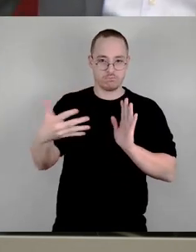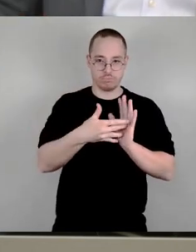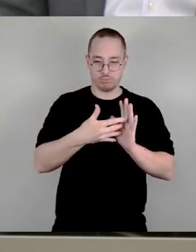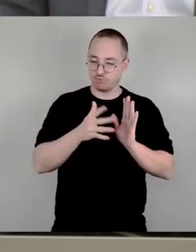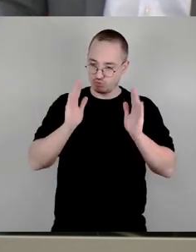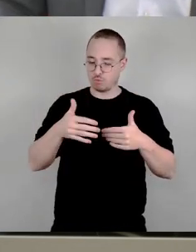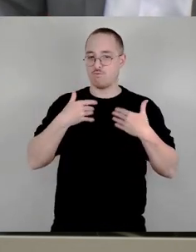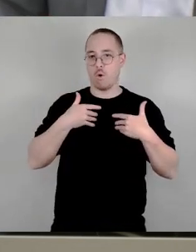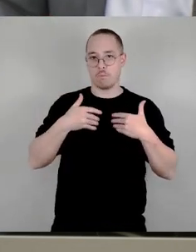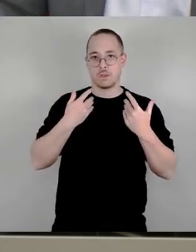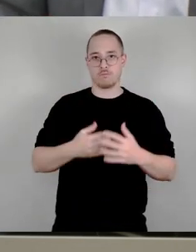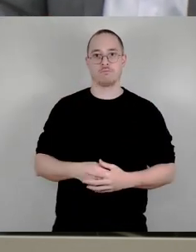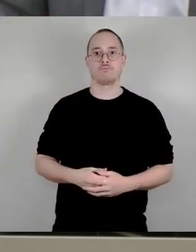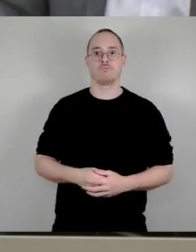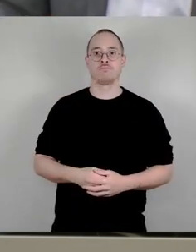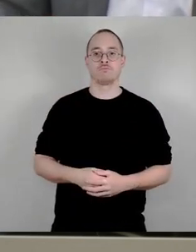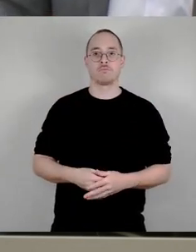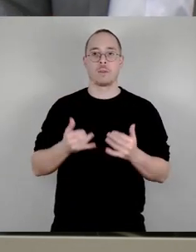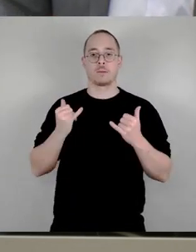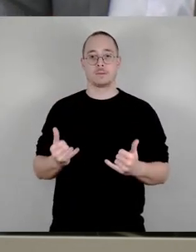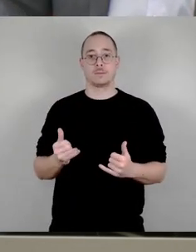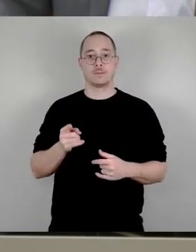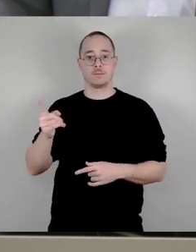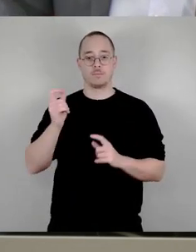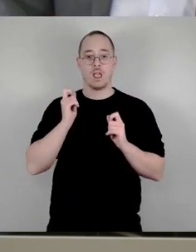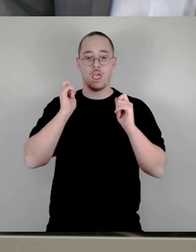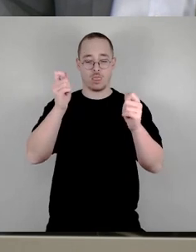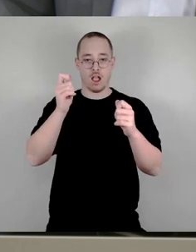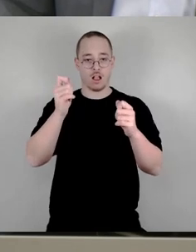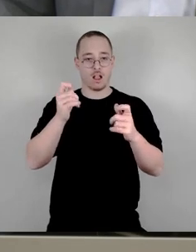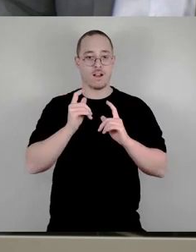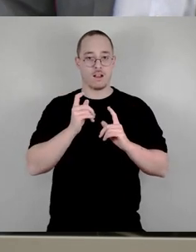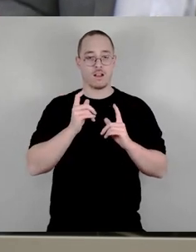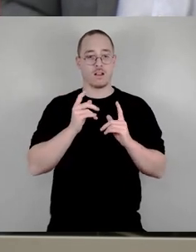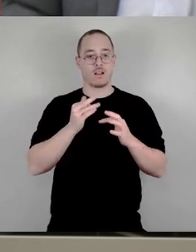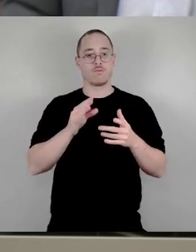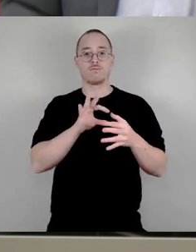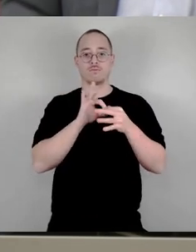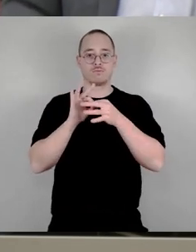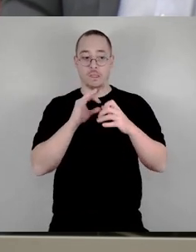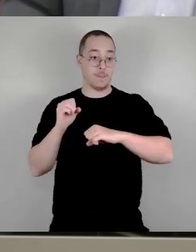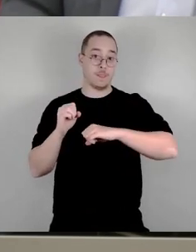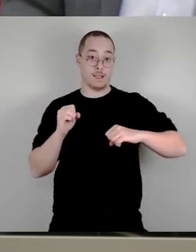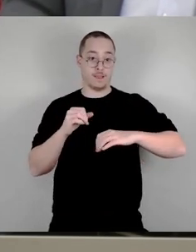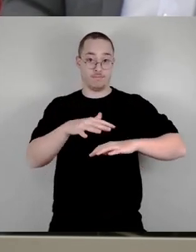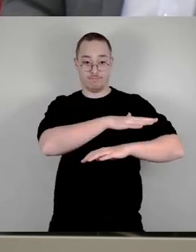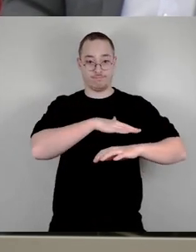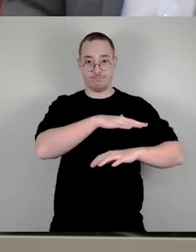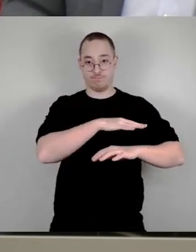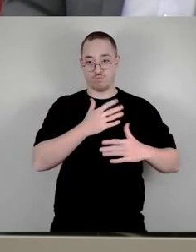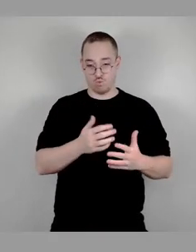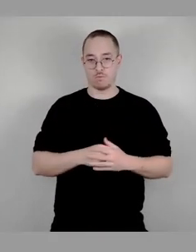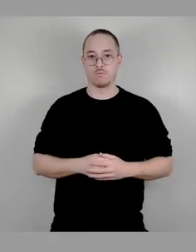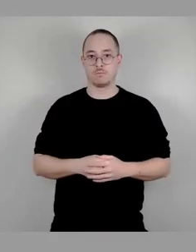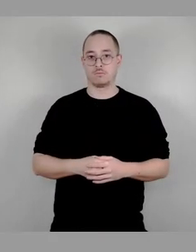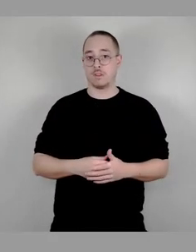Zunächst über den Antrag, Fraktion die Linke. Und wer zustimmen möchte, dem Fehler für den Ausschussbericht, der ist jetzt